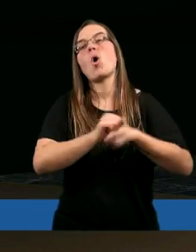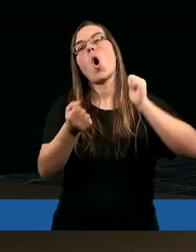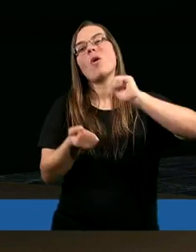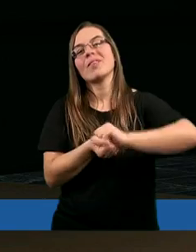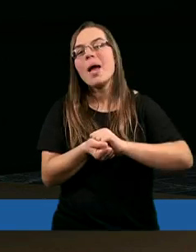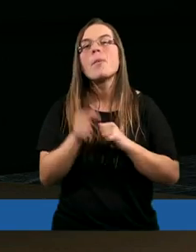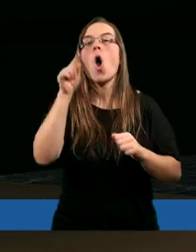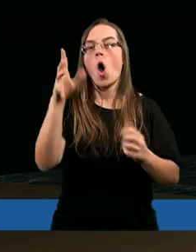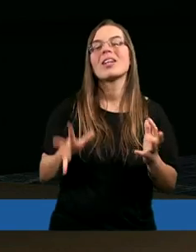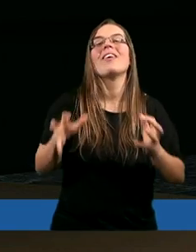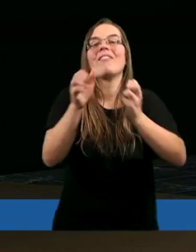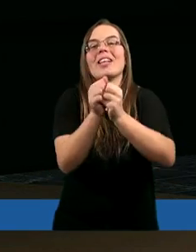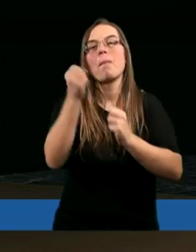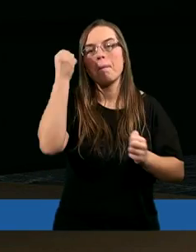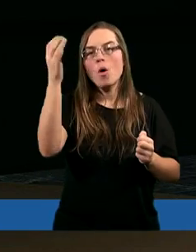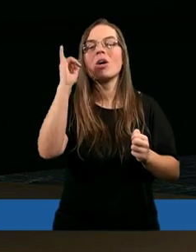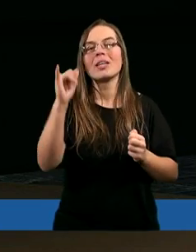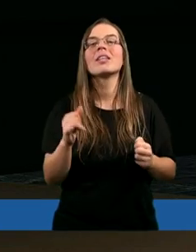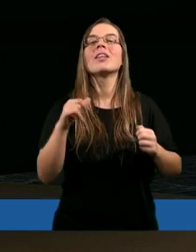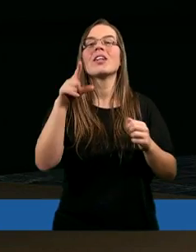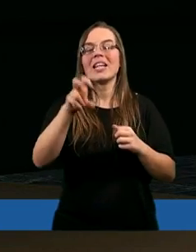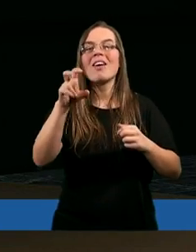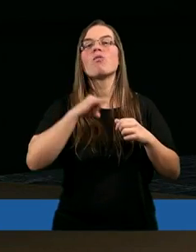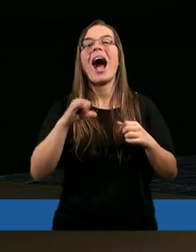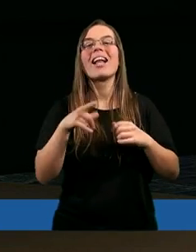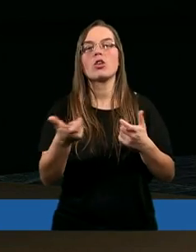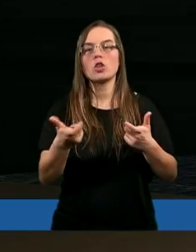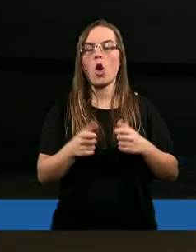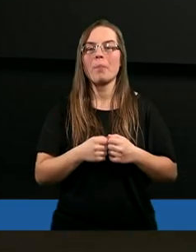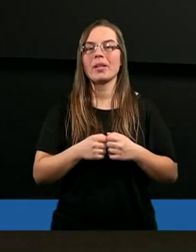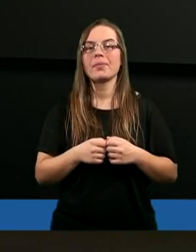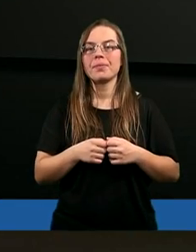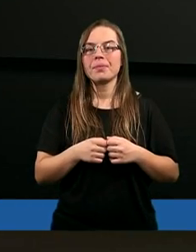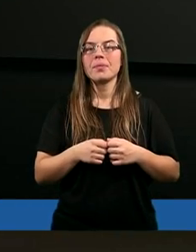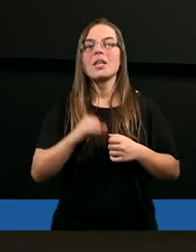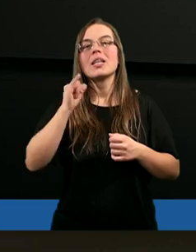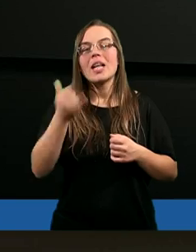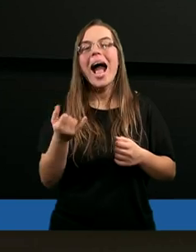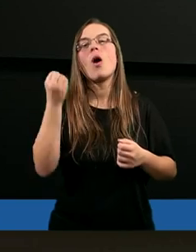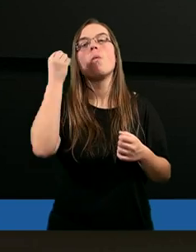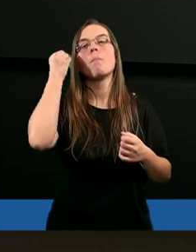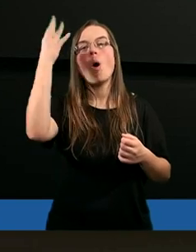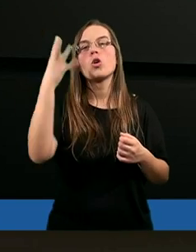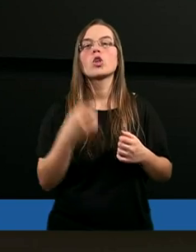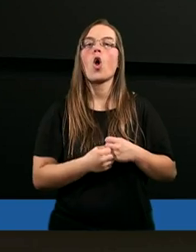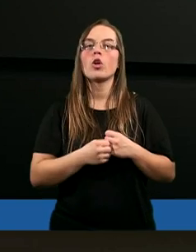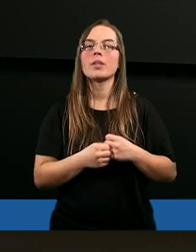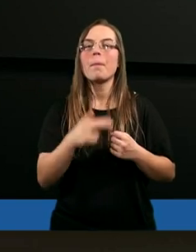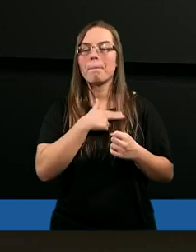bowiem, On chwyta mądro ich własne chytrości. Jaką mądrość